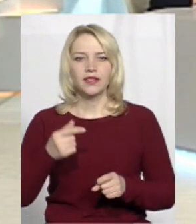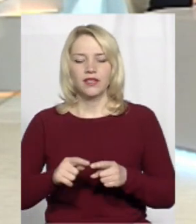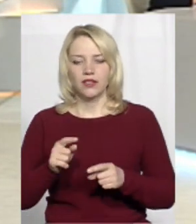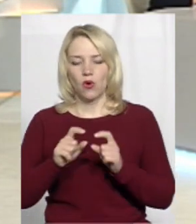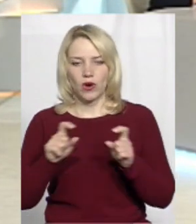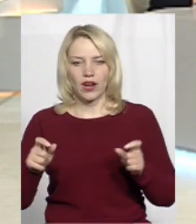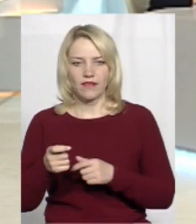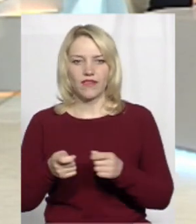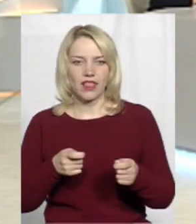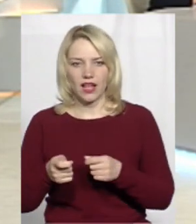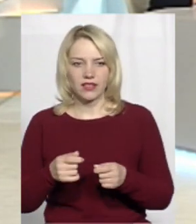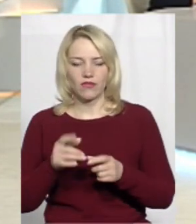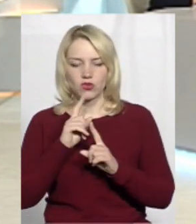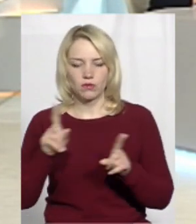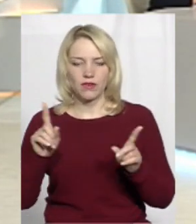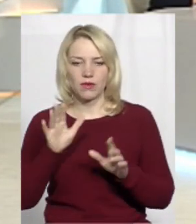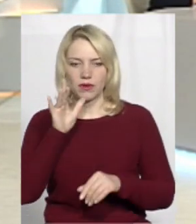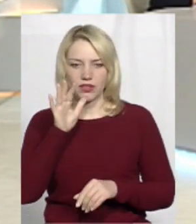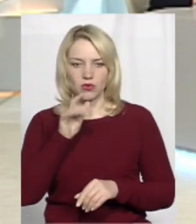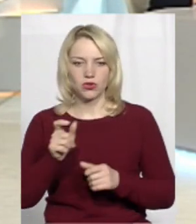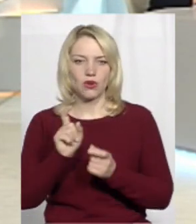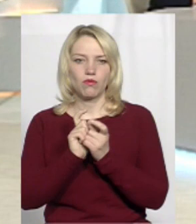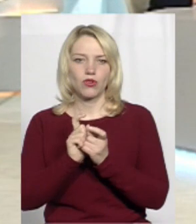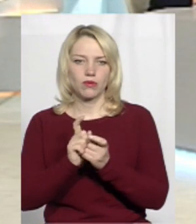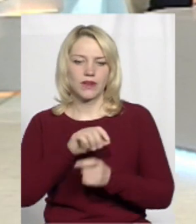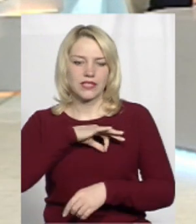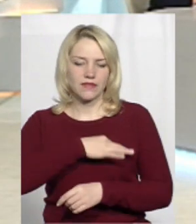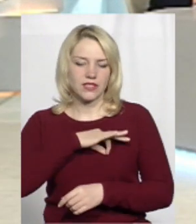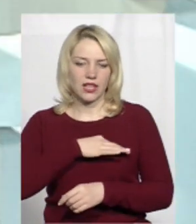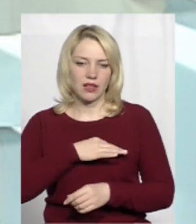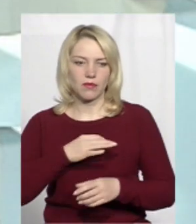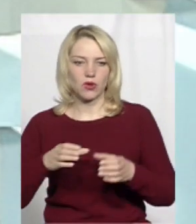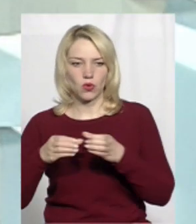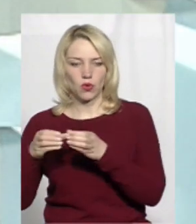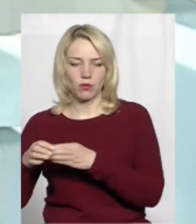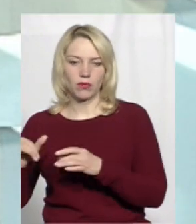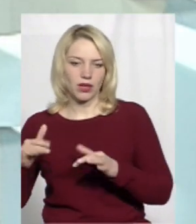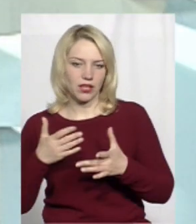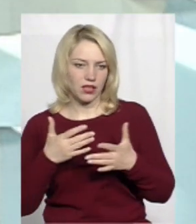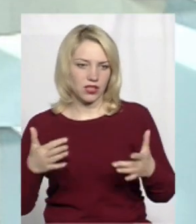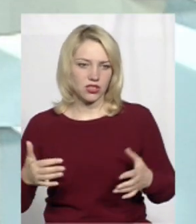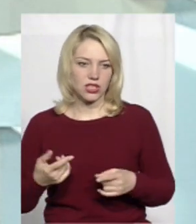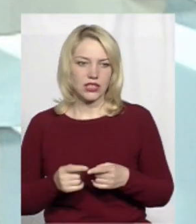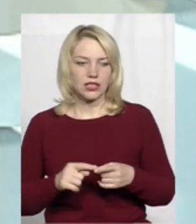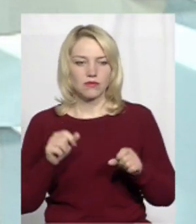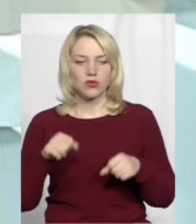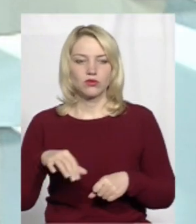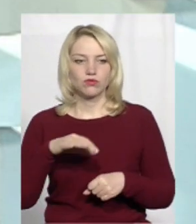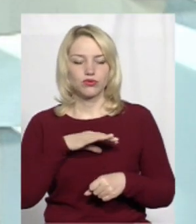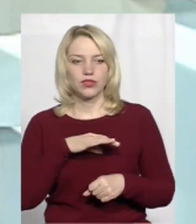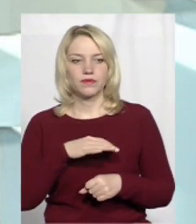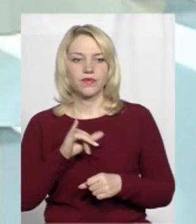органів влади в особливий період, борьба з диверсіонно-розвитковими групами та інші. Також саме ми можемо